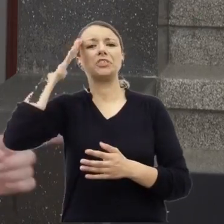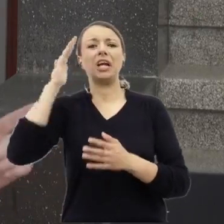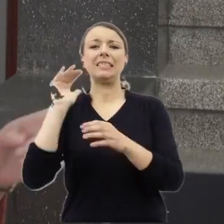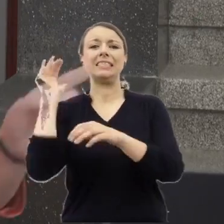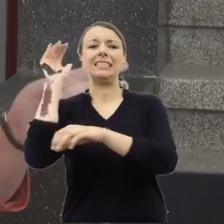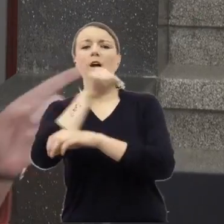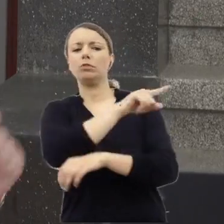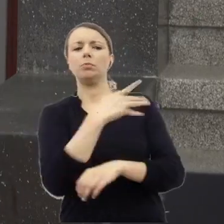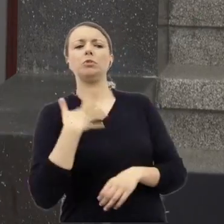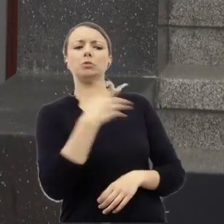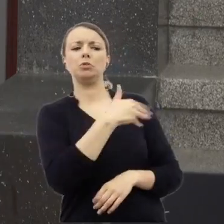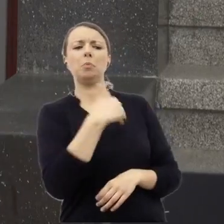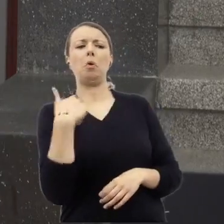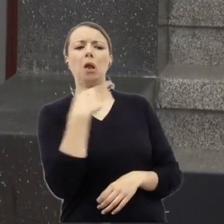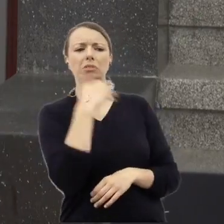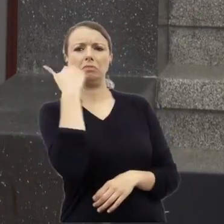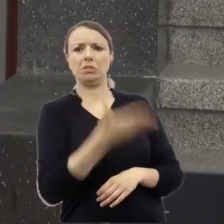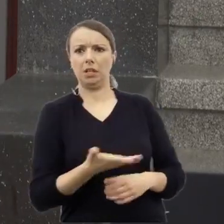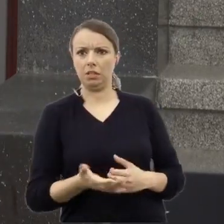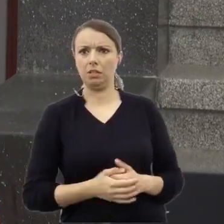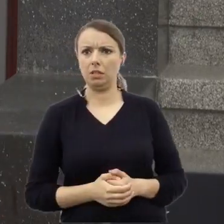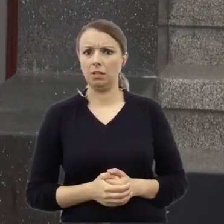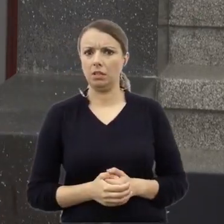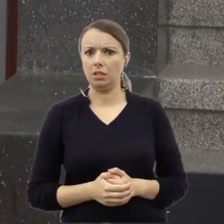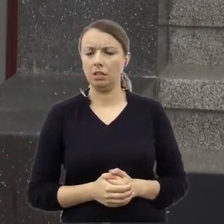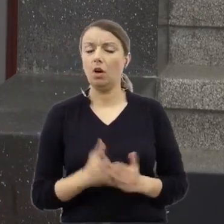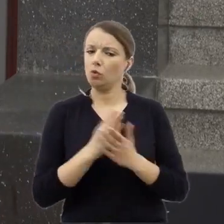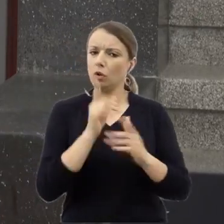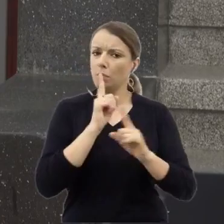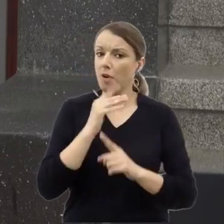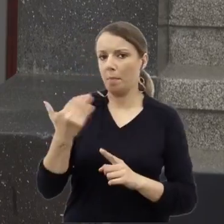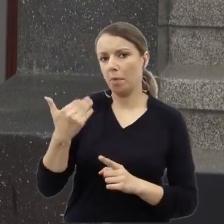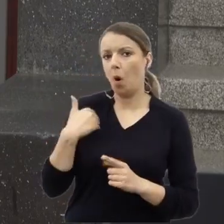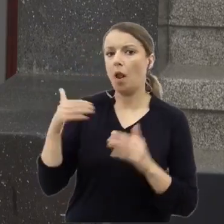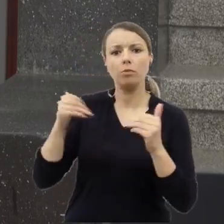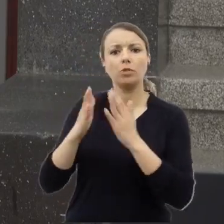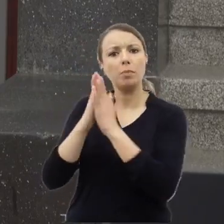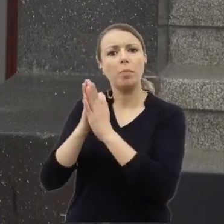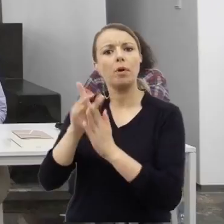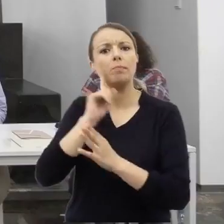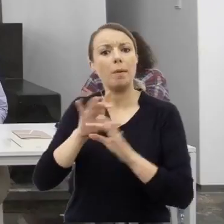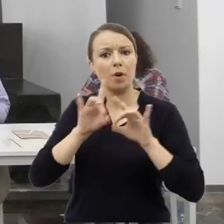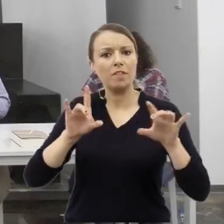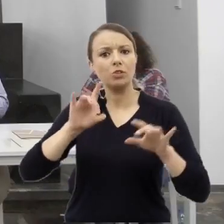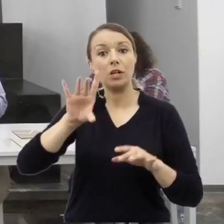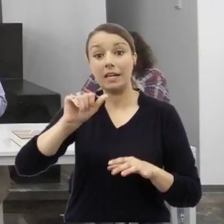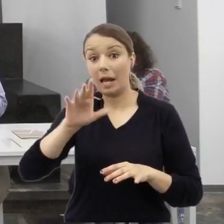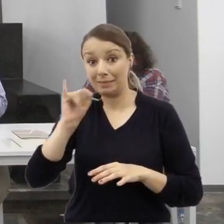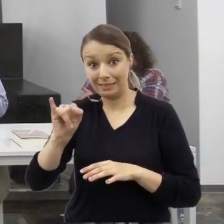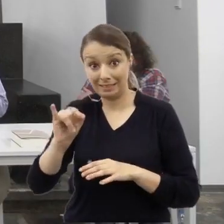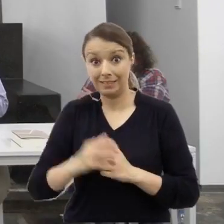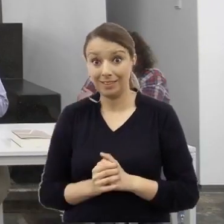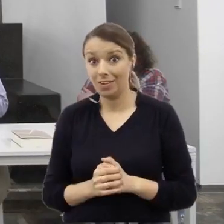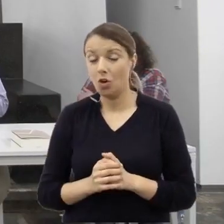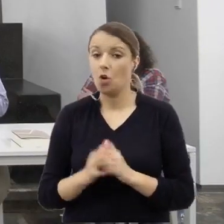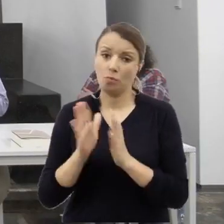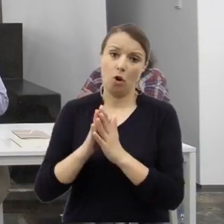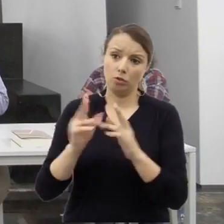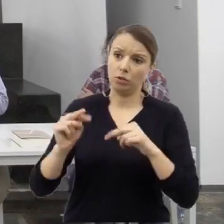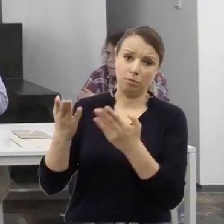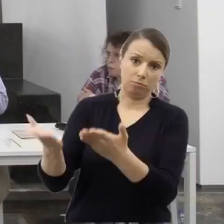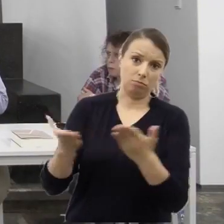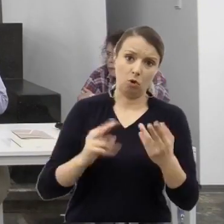Ja bym Pani Profesor jednak poprosiła może Pana Profesora Grabskiego tutaj o głos.